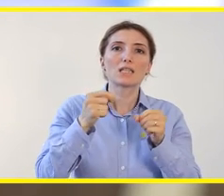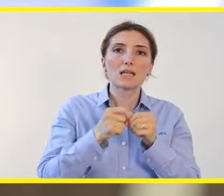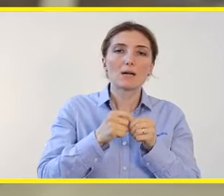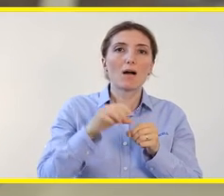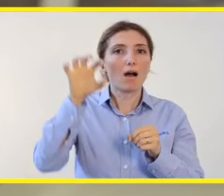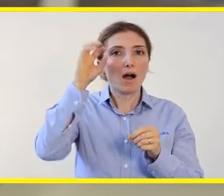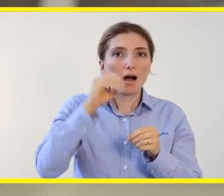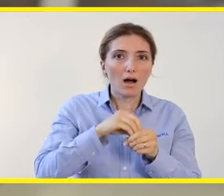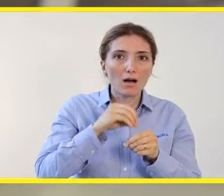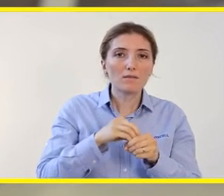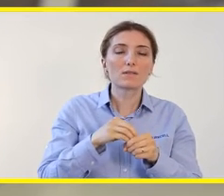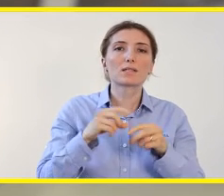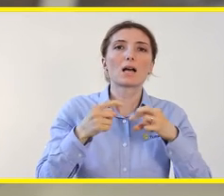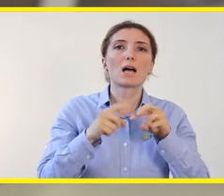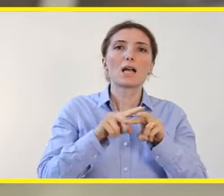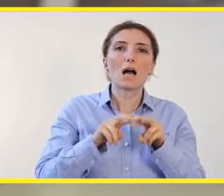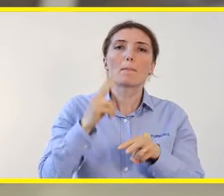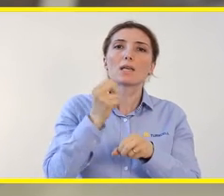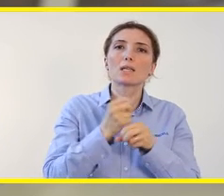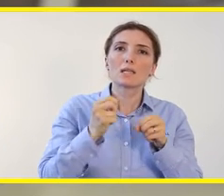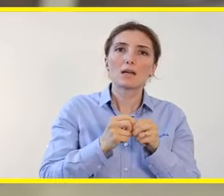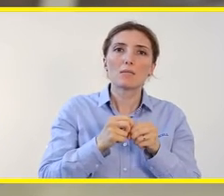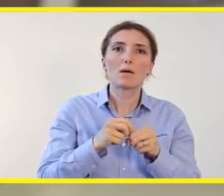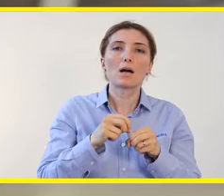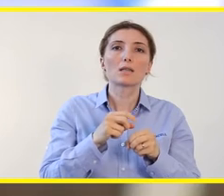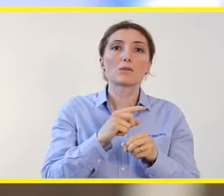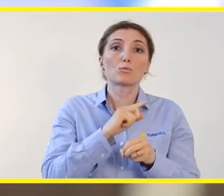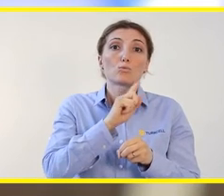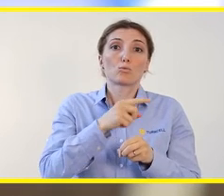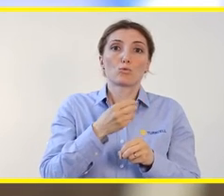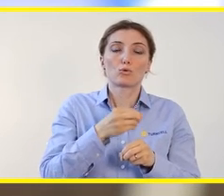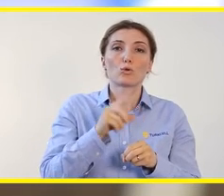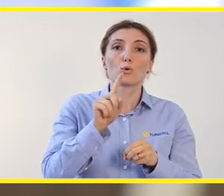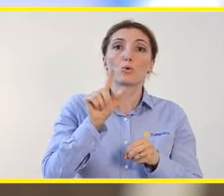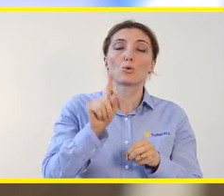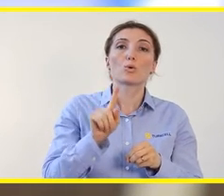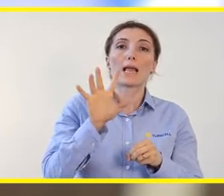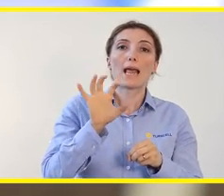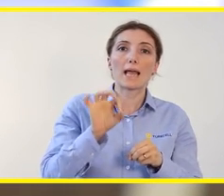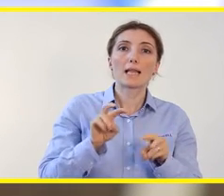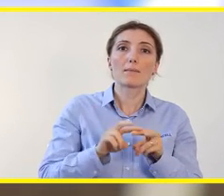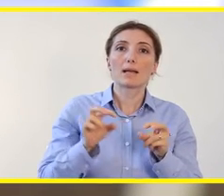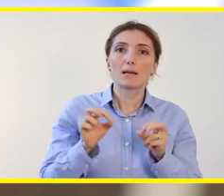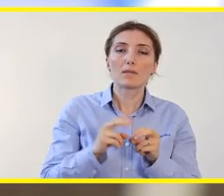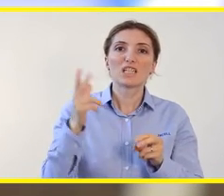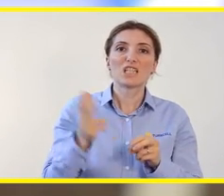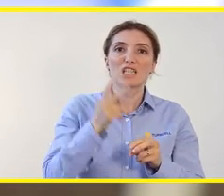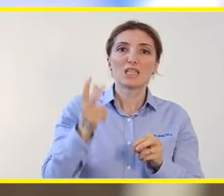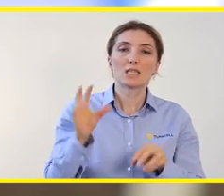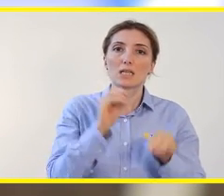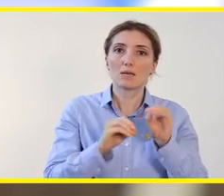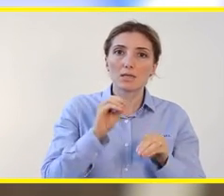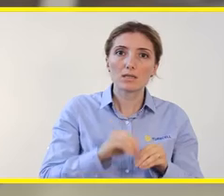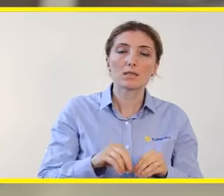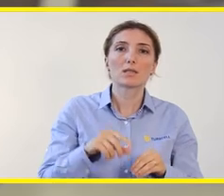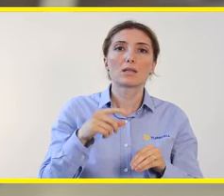hafıza ve 2 GB RAM ile performansının zirvesine çıkıyor. 150 Mb hız kapasitesiyle 4G teknolojisine uyumlu olan